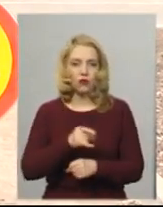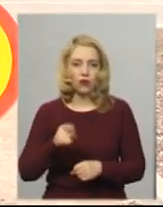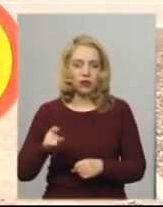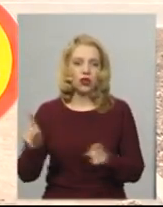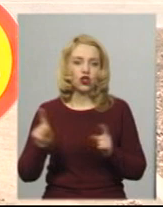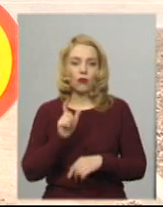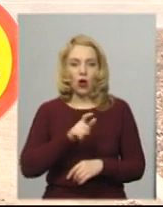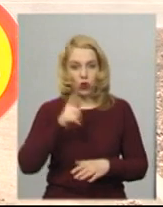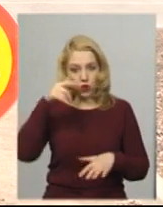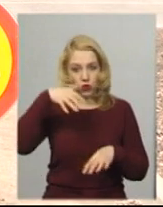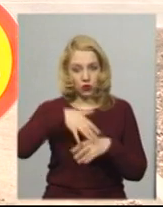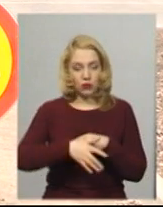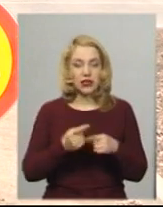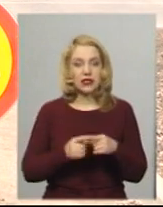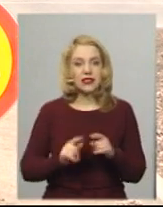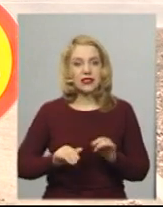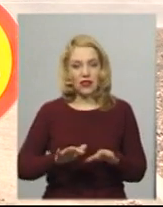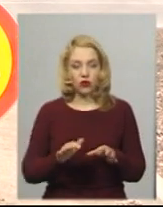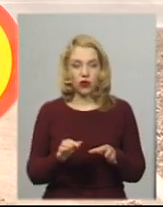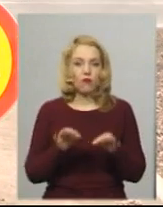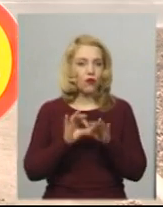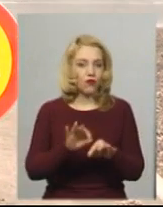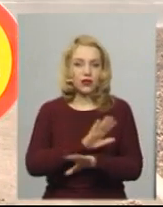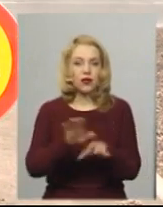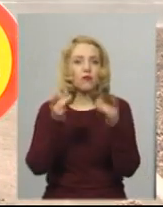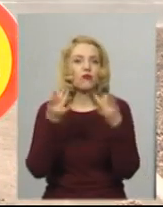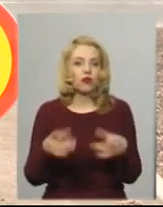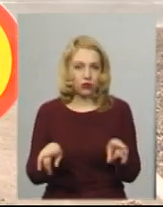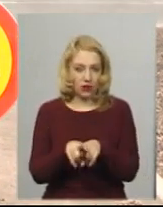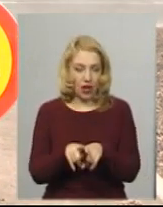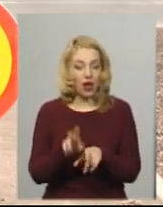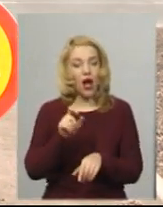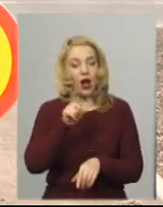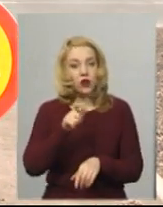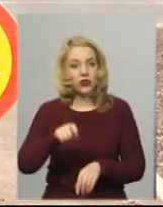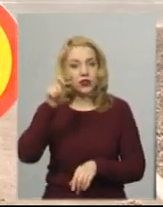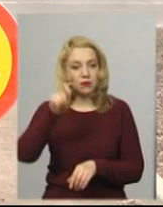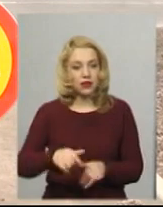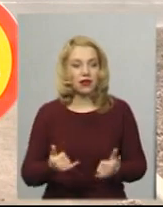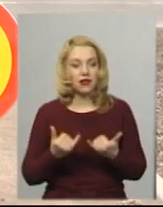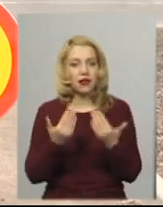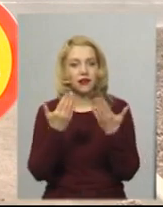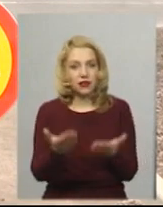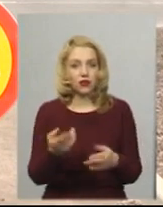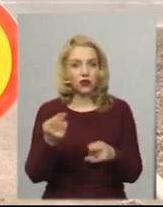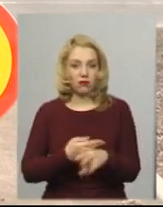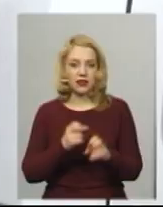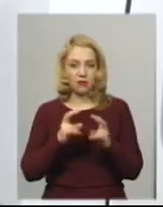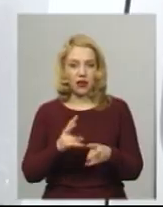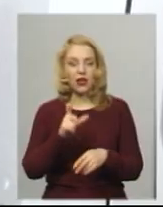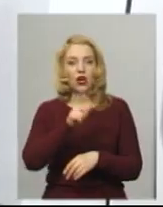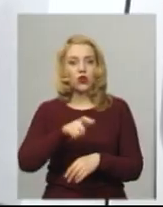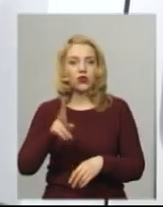розуміли, що ці заходи проводяться не просто так, що людей спиняють для їхньої безпеки та безпеки громадян міста